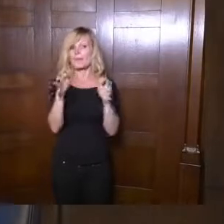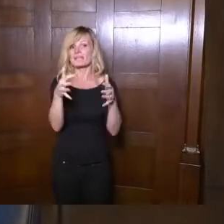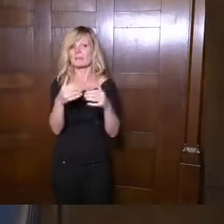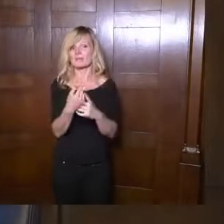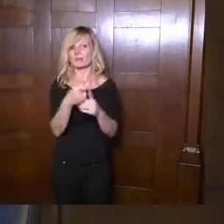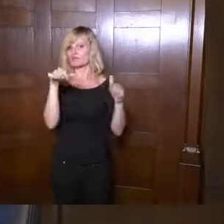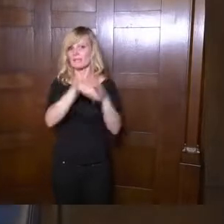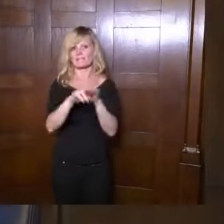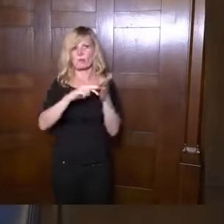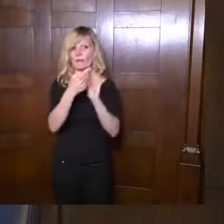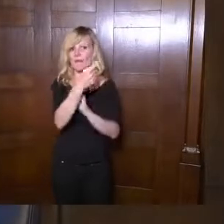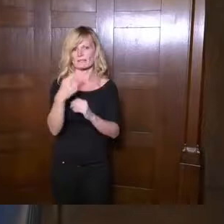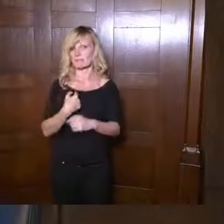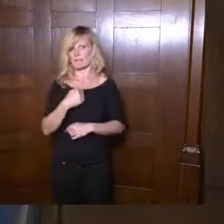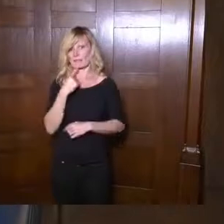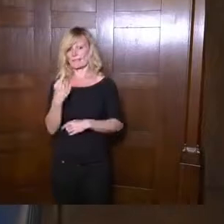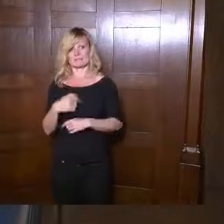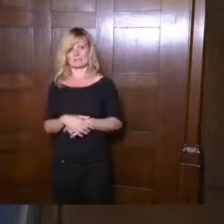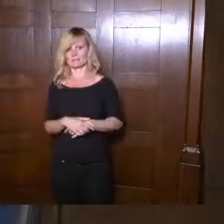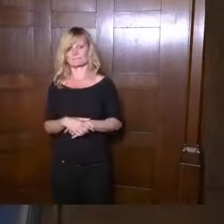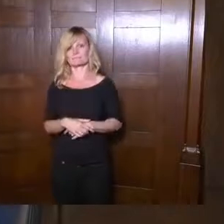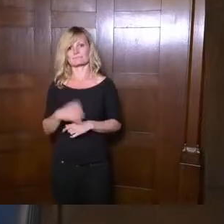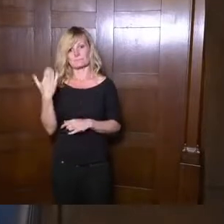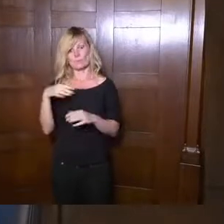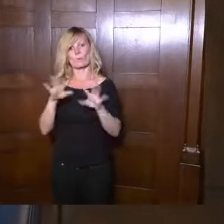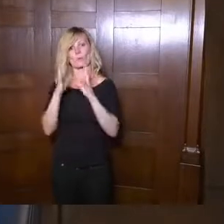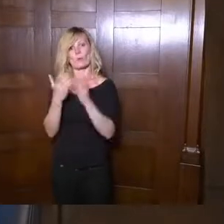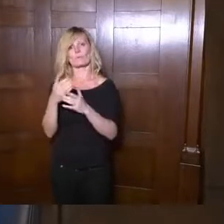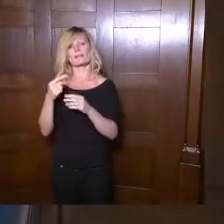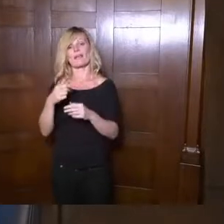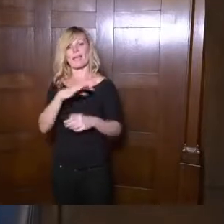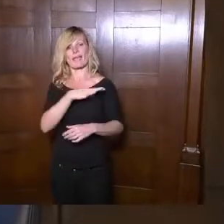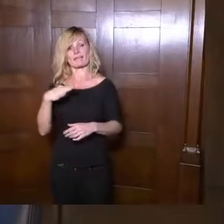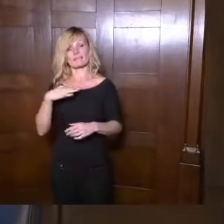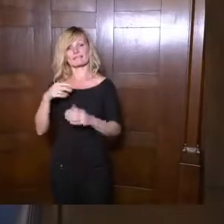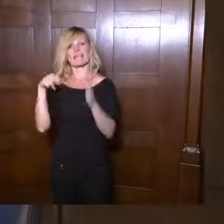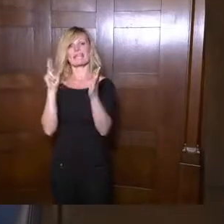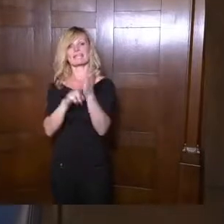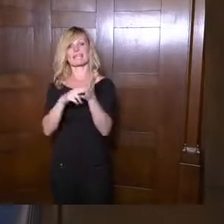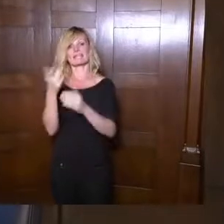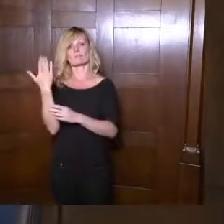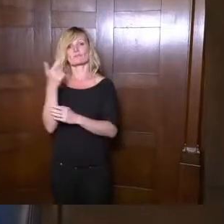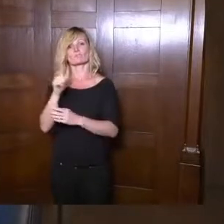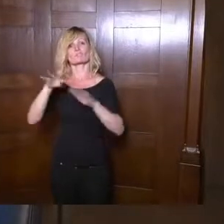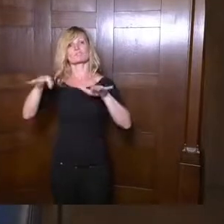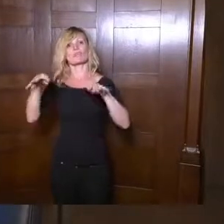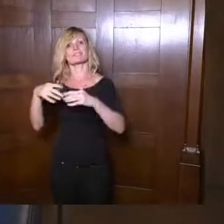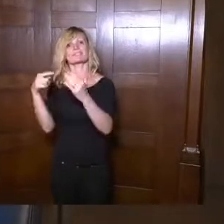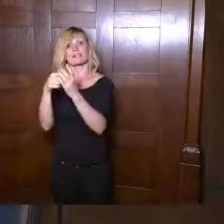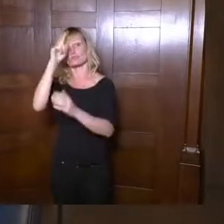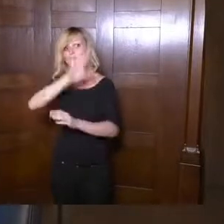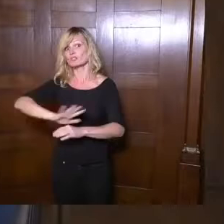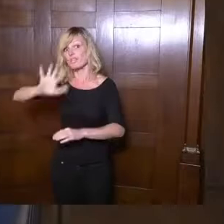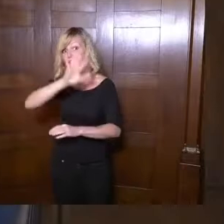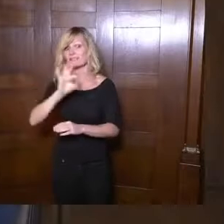sondern das sagt der Global Health Security Index von 2019, der im Indikator 3.1 sagt, dass Deutschland bei